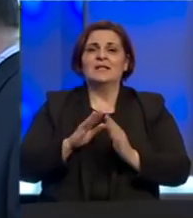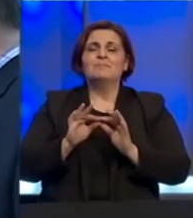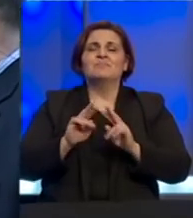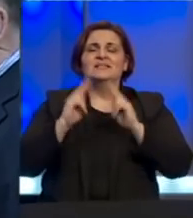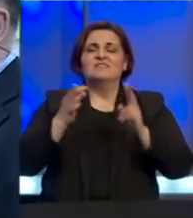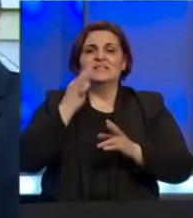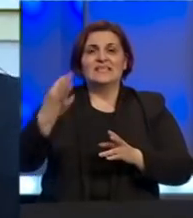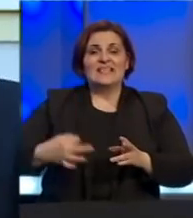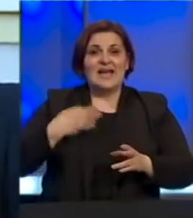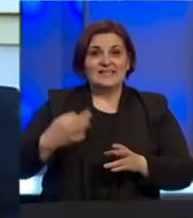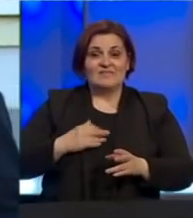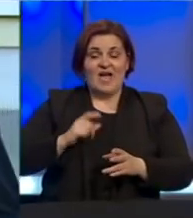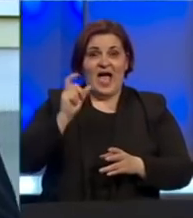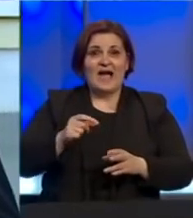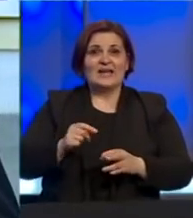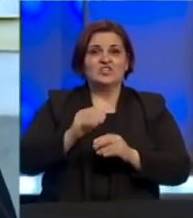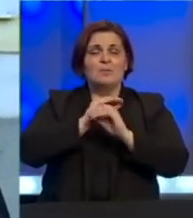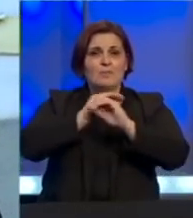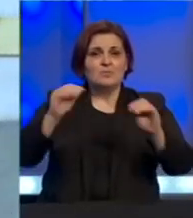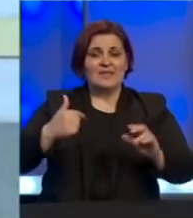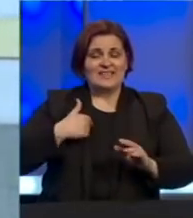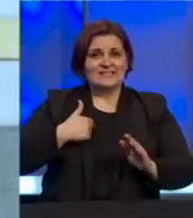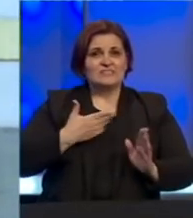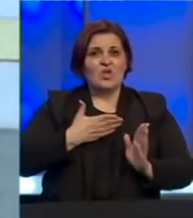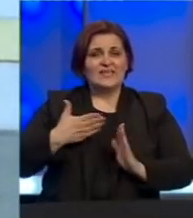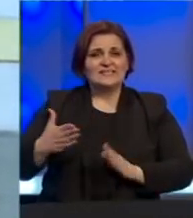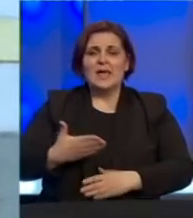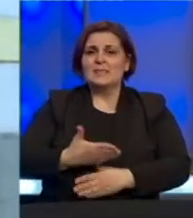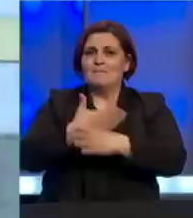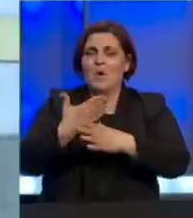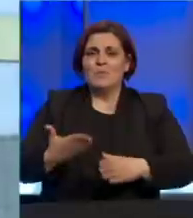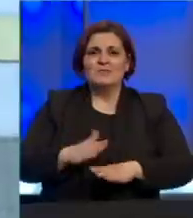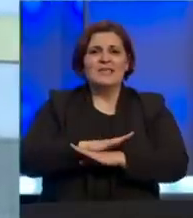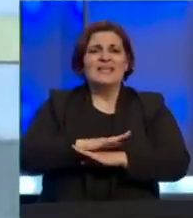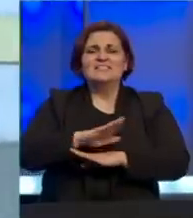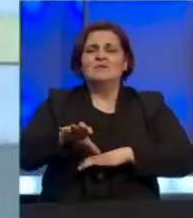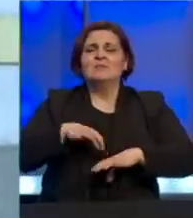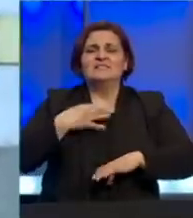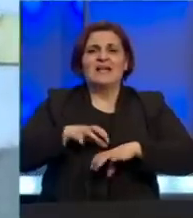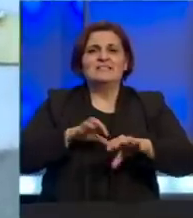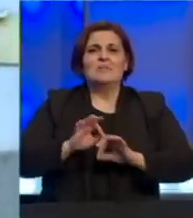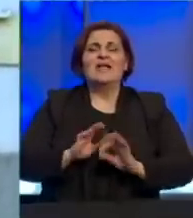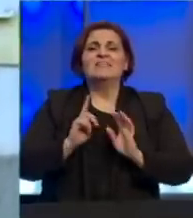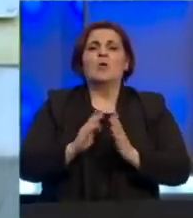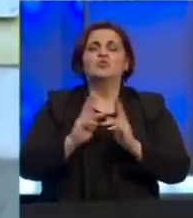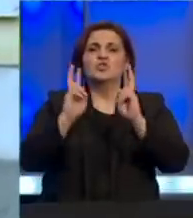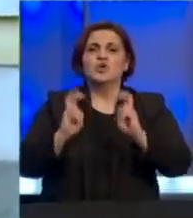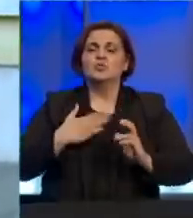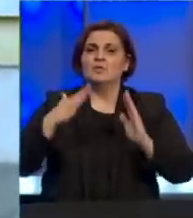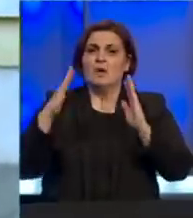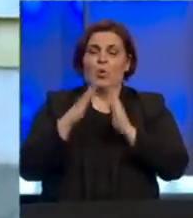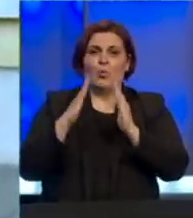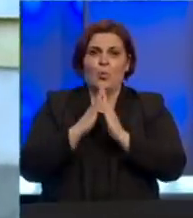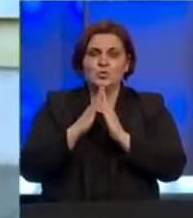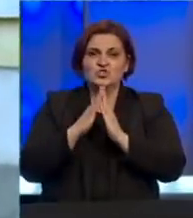zdravlja, a građanima da poručim da i oni sa svoje strane pomognu svim zdravstvenim radnicima tako što će ostati u svojim kućama